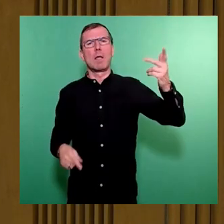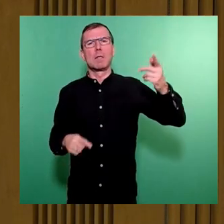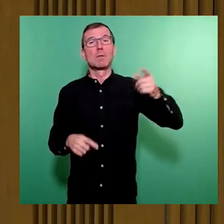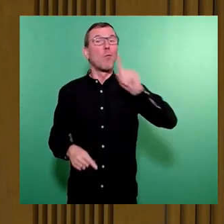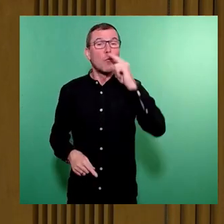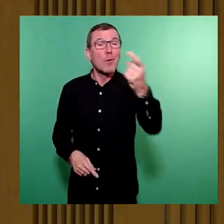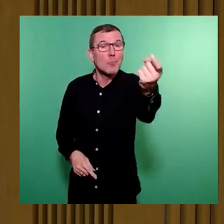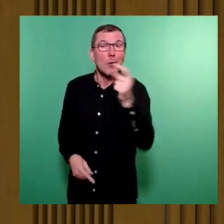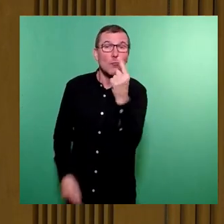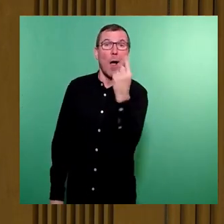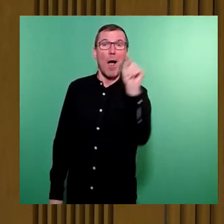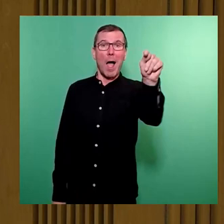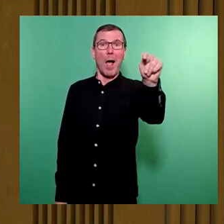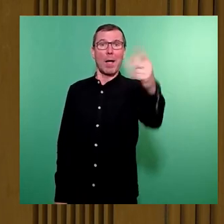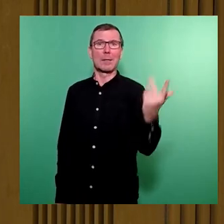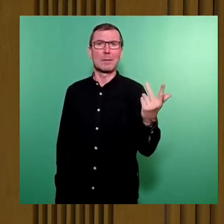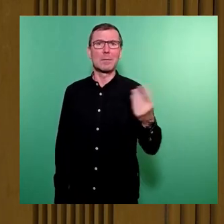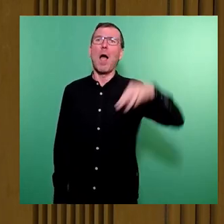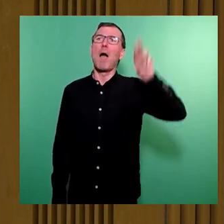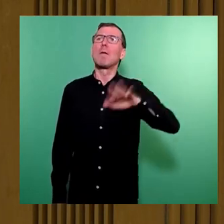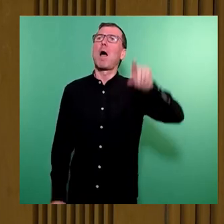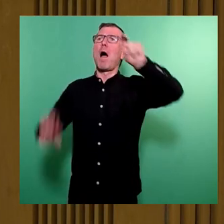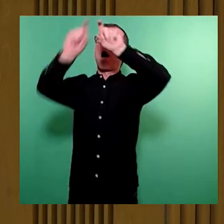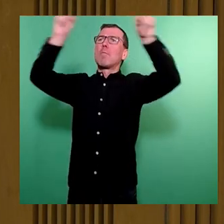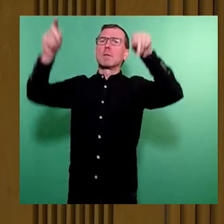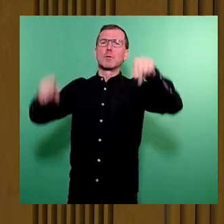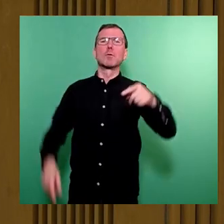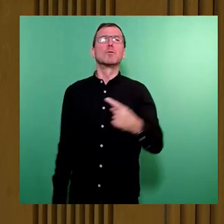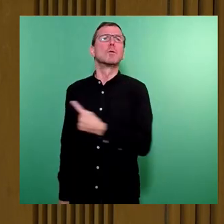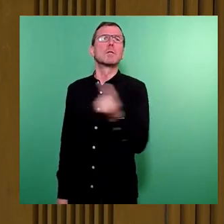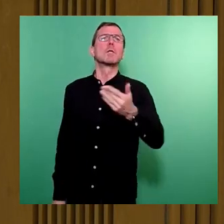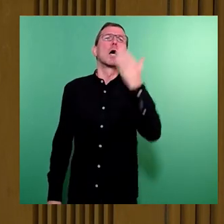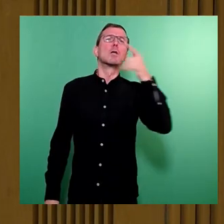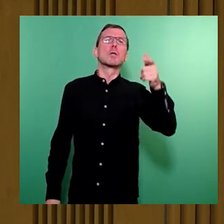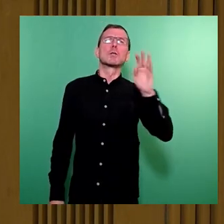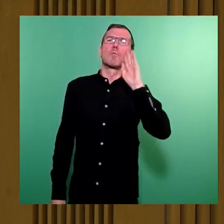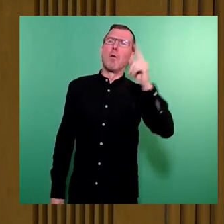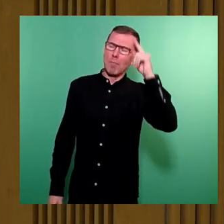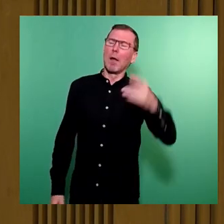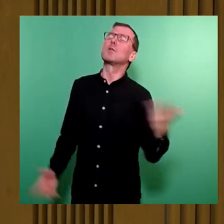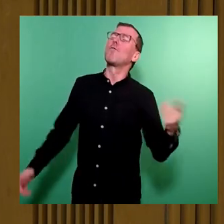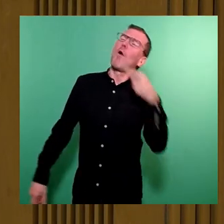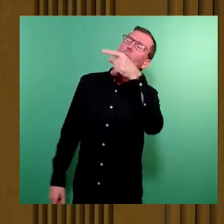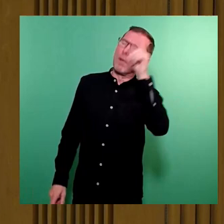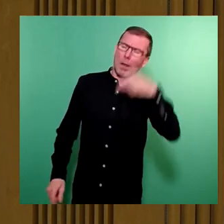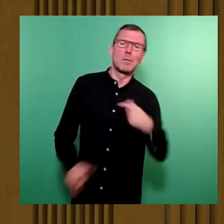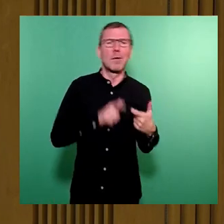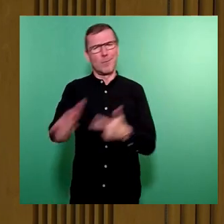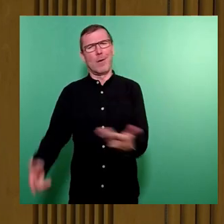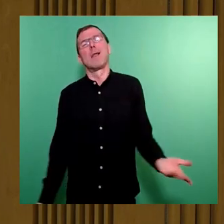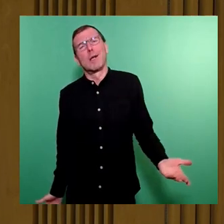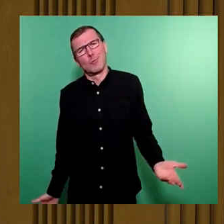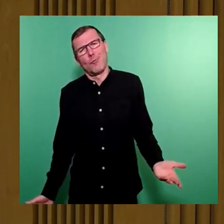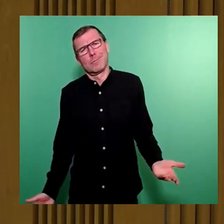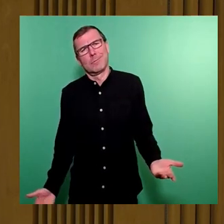einzige gibt, Wiener Platz draufsteht, wo bestimmt jeder Besucher aus Tschechien genau weiß, dass er dorthin fahren muss. Jetzt frage ich, warum wird dieser